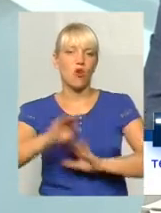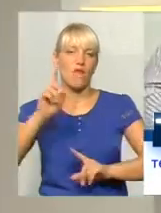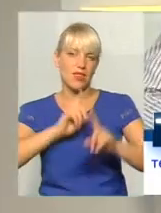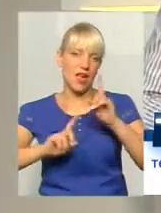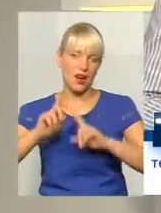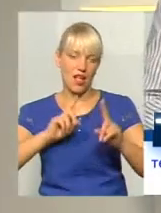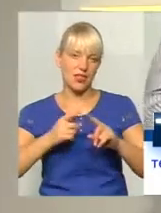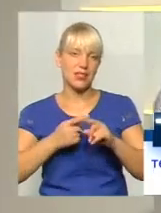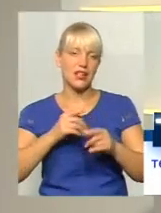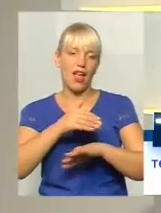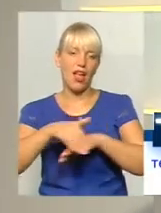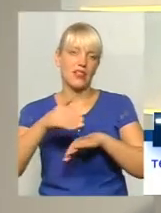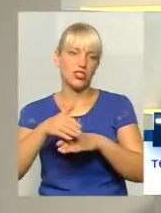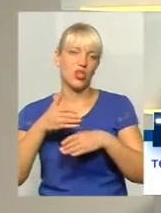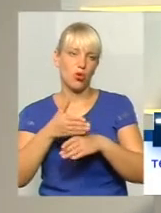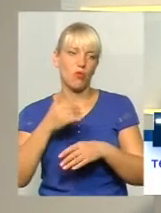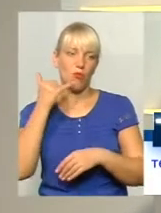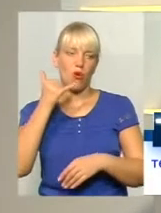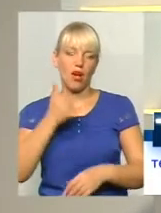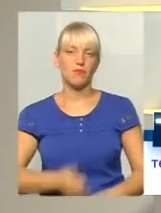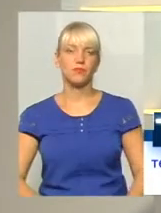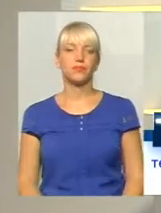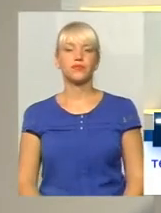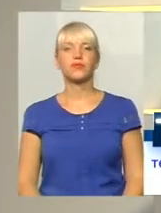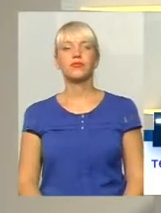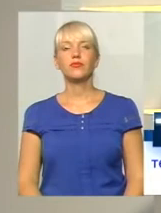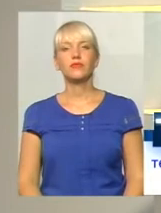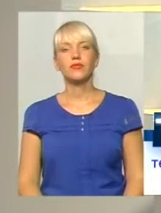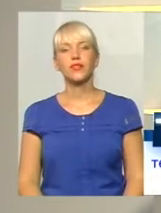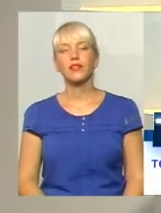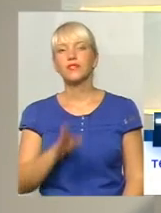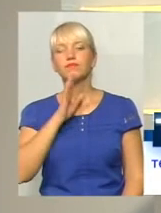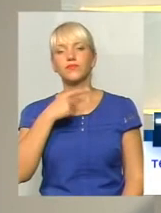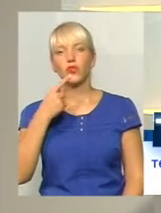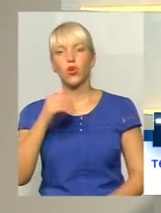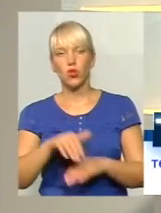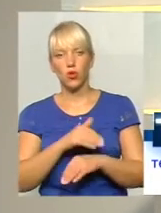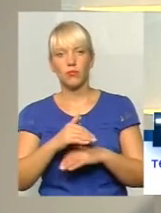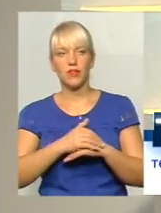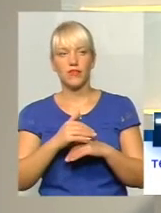дзвіночок, давайте продовжимо. Доброго вечора. Доброго вечора.